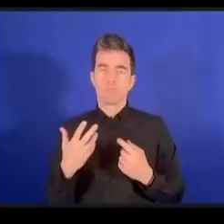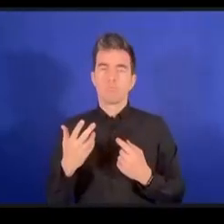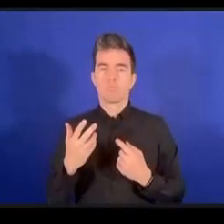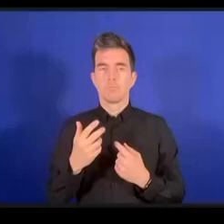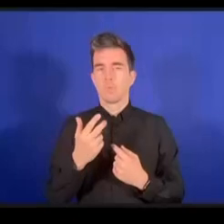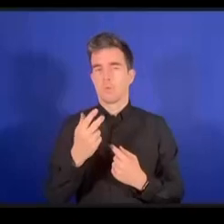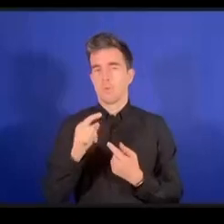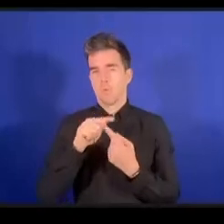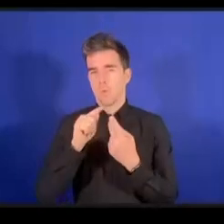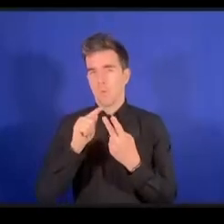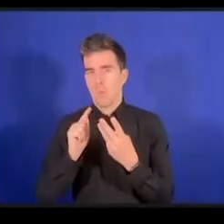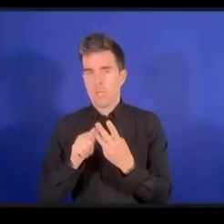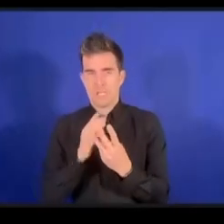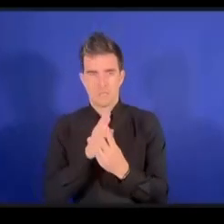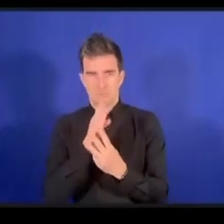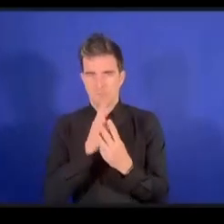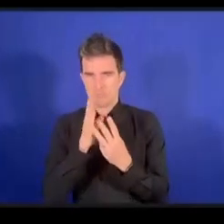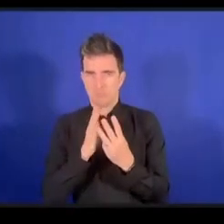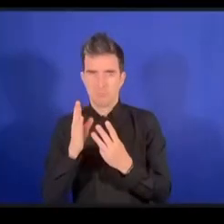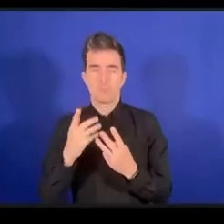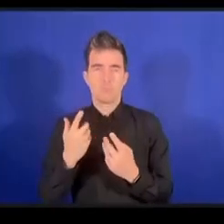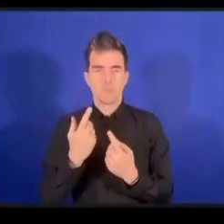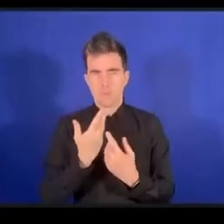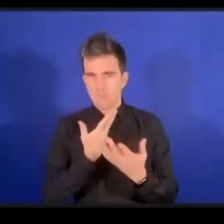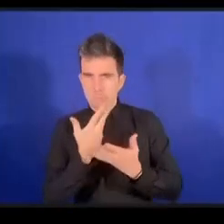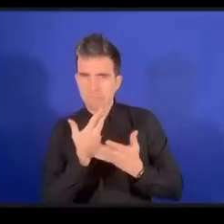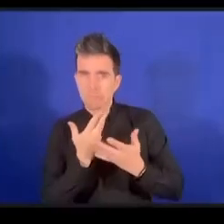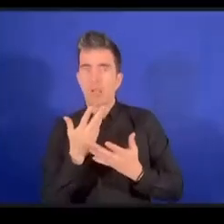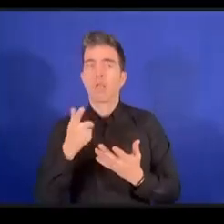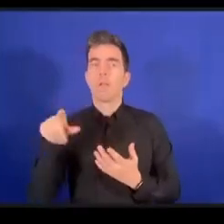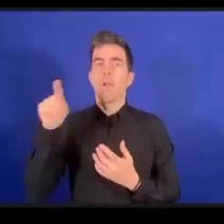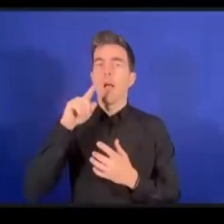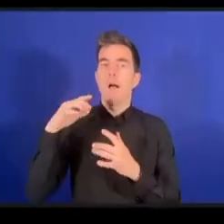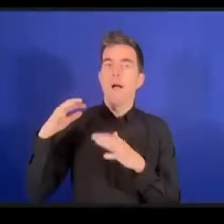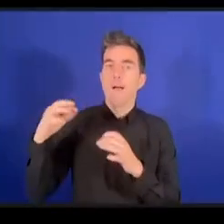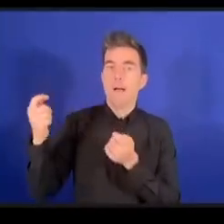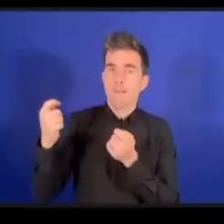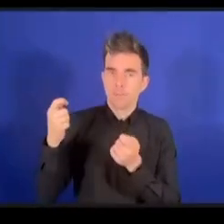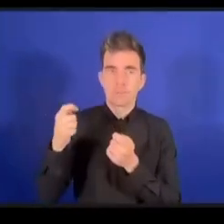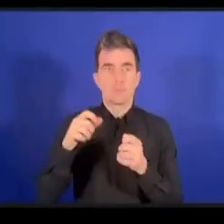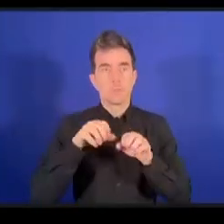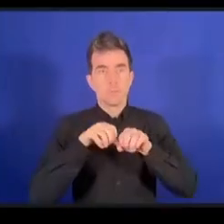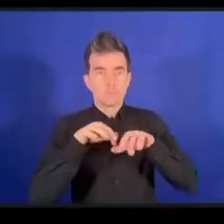بالترتيبات للتعاون بين الحكومات